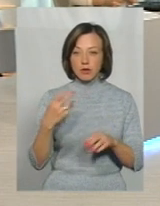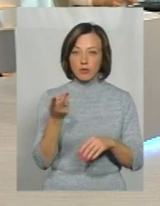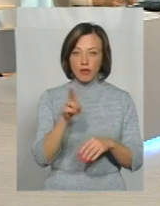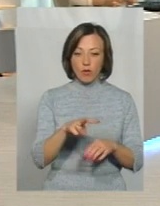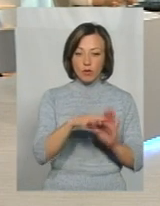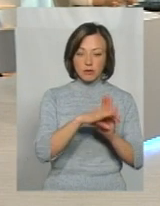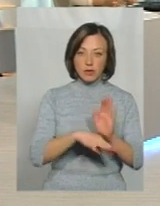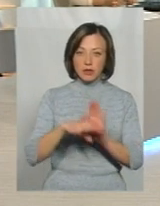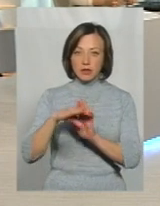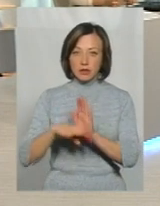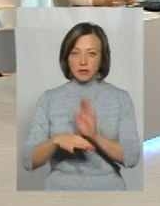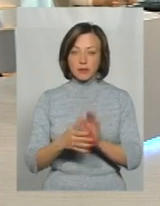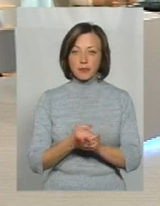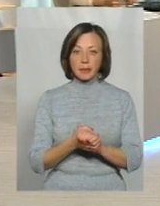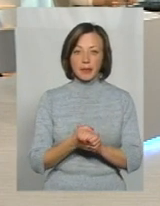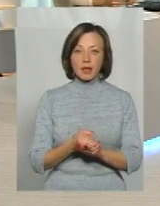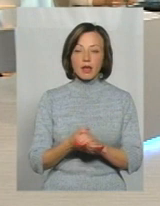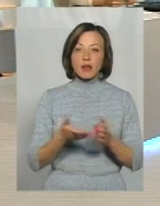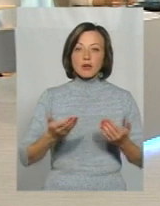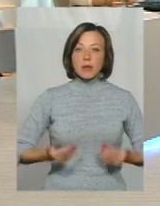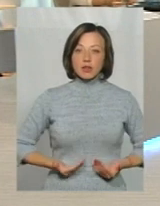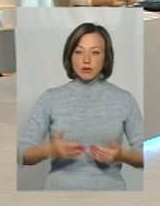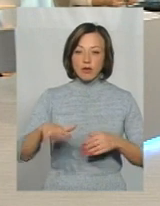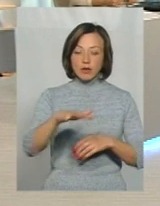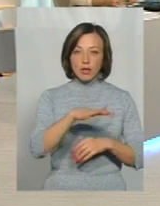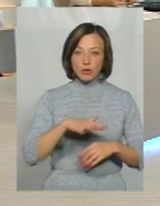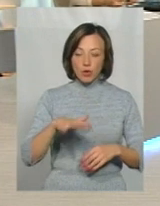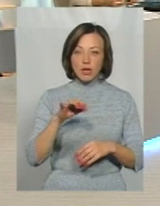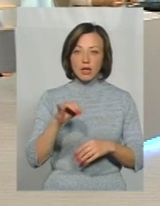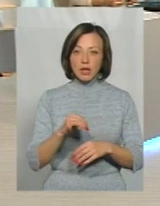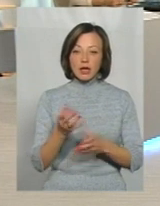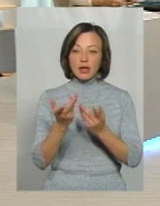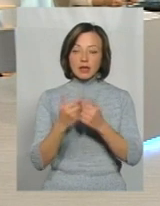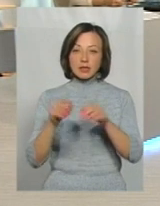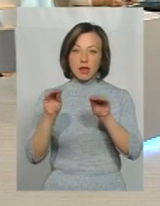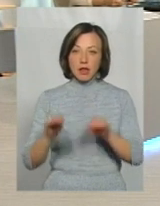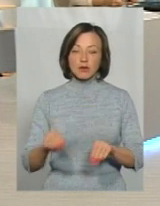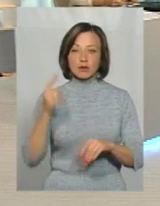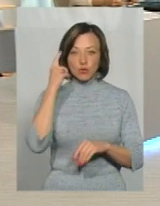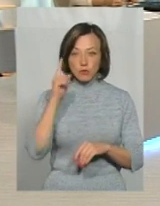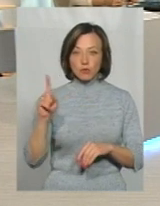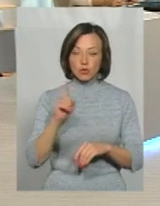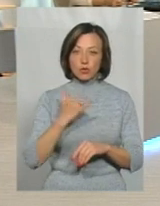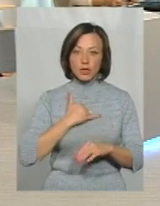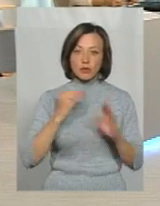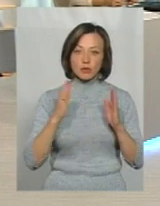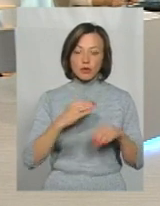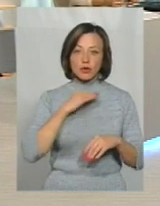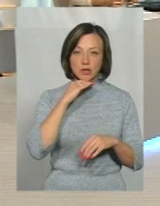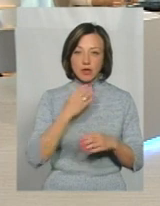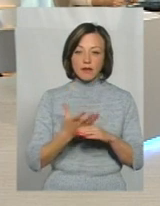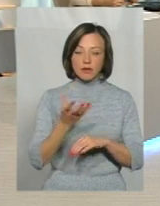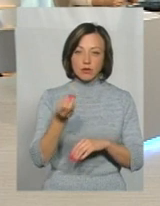кількості пацієнтів, які в нас, мешканців, які проживають на нашій території, і по кількості декларацій. Тому ми думаємо, що в нас буде достатньо